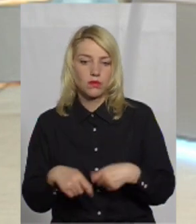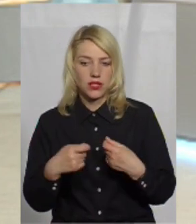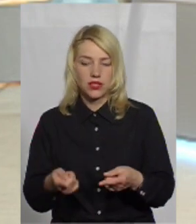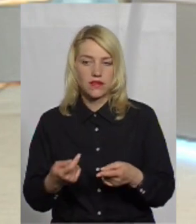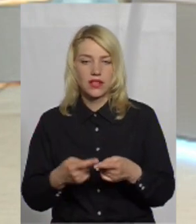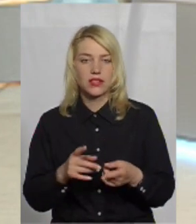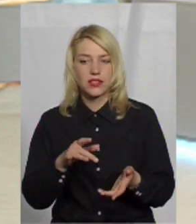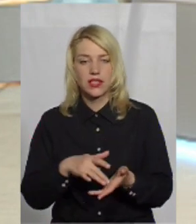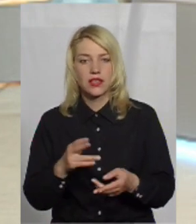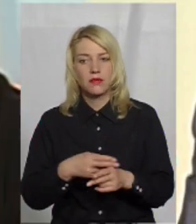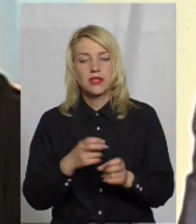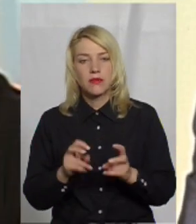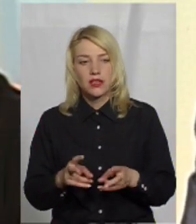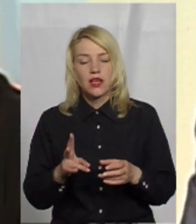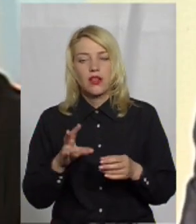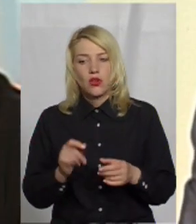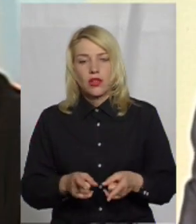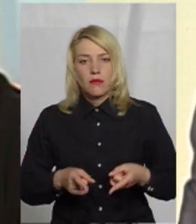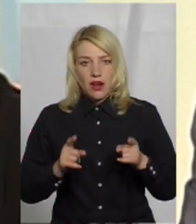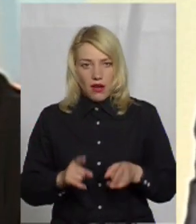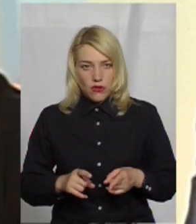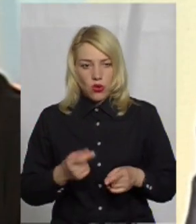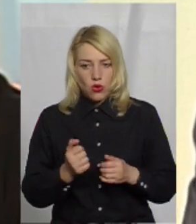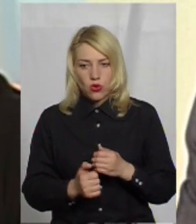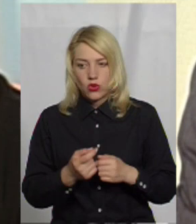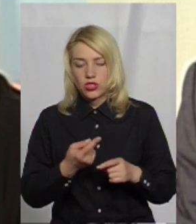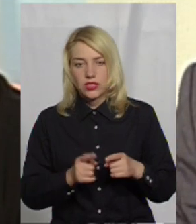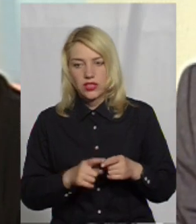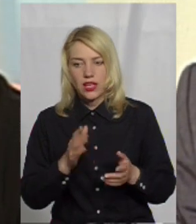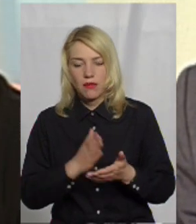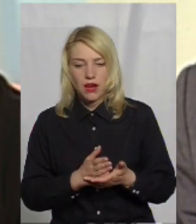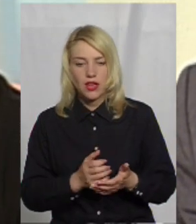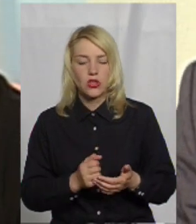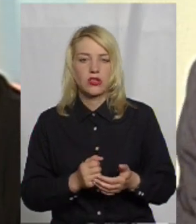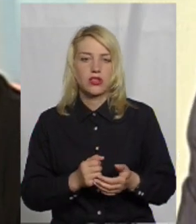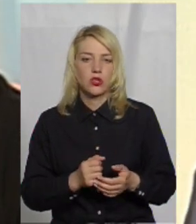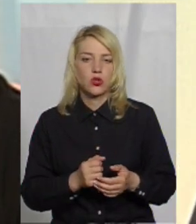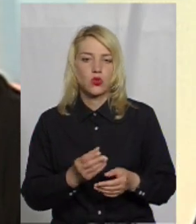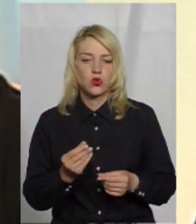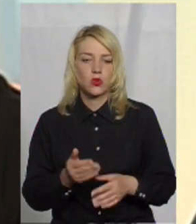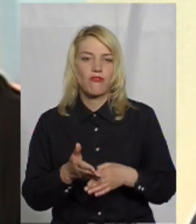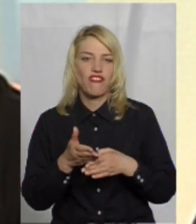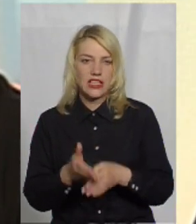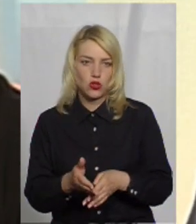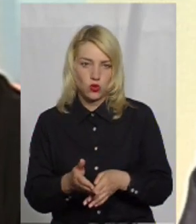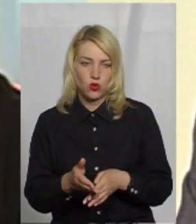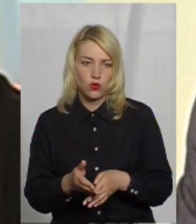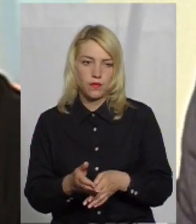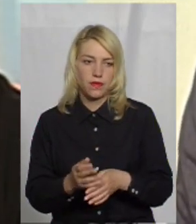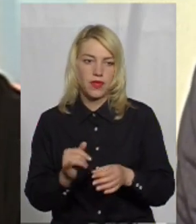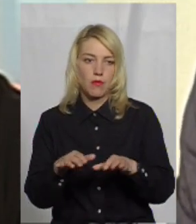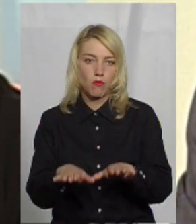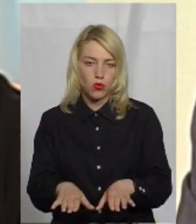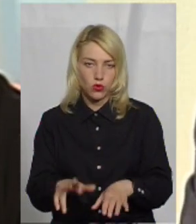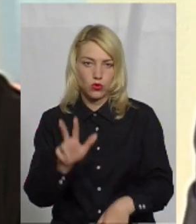створення Центру безпеки, але, направду, кожний з них, маючи інфраструктурну субвенцію, і пунктом